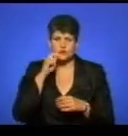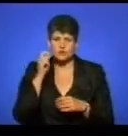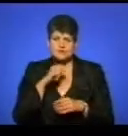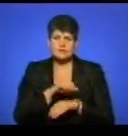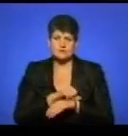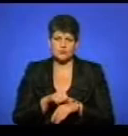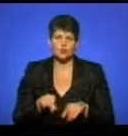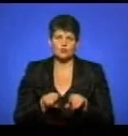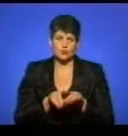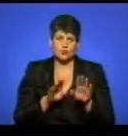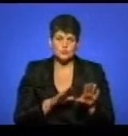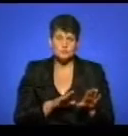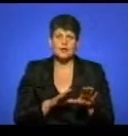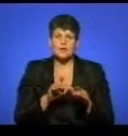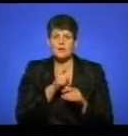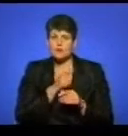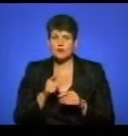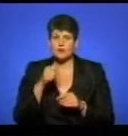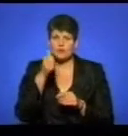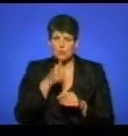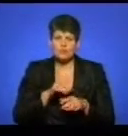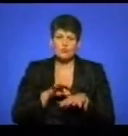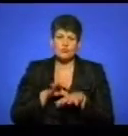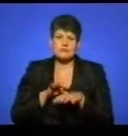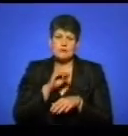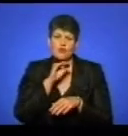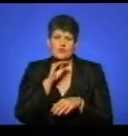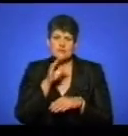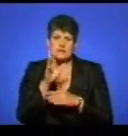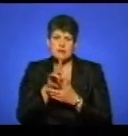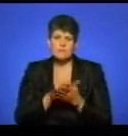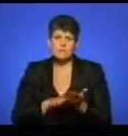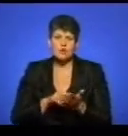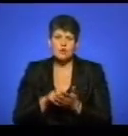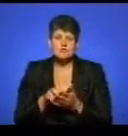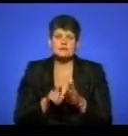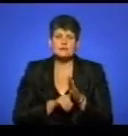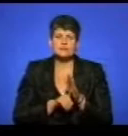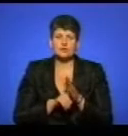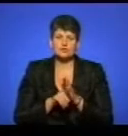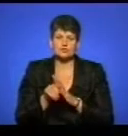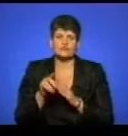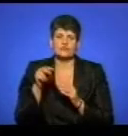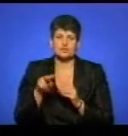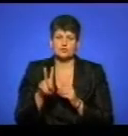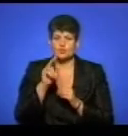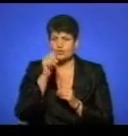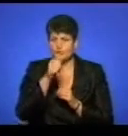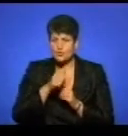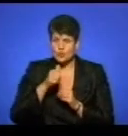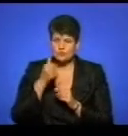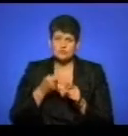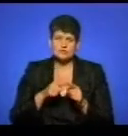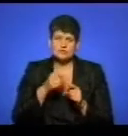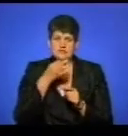кордону. Також протягом року відбуваються професійні прощі, які започатковані з 2002 року. Про це нам розповів